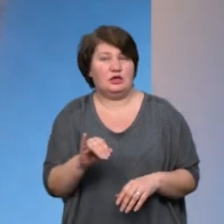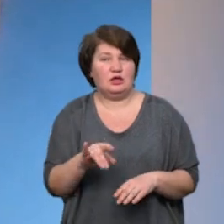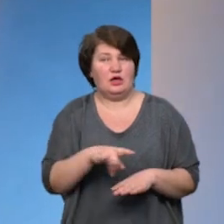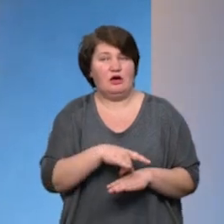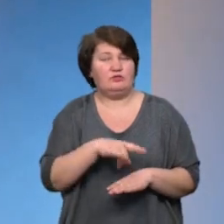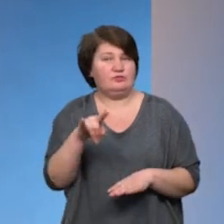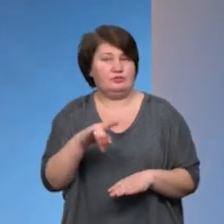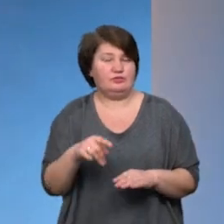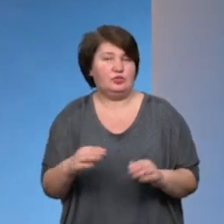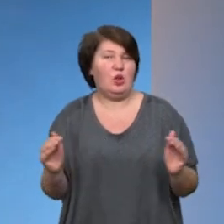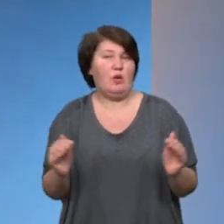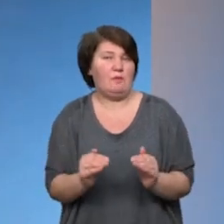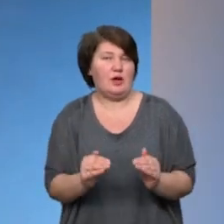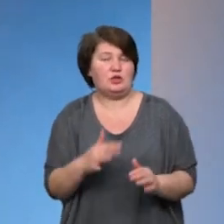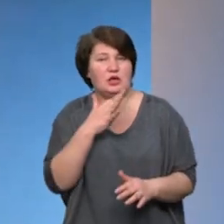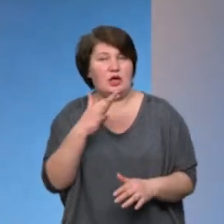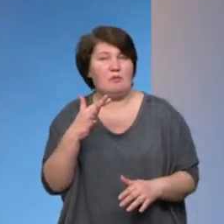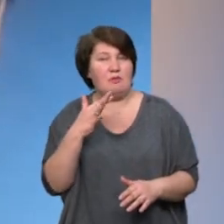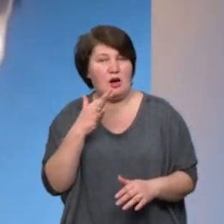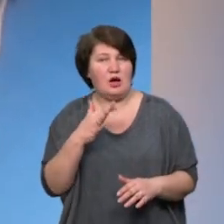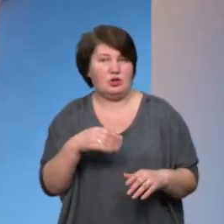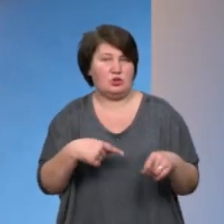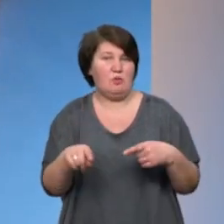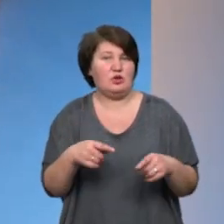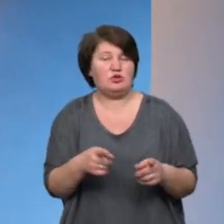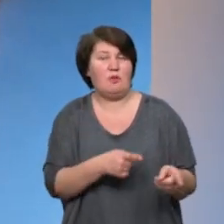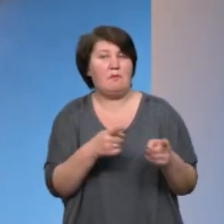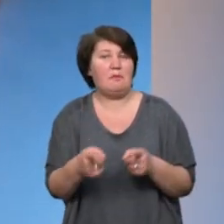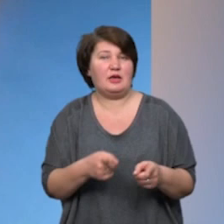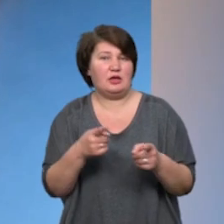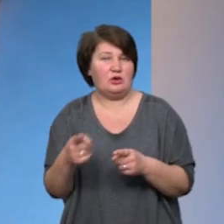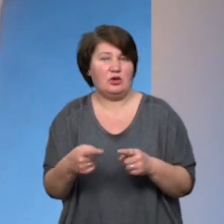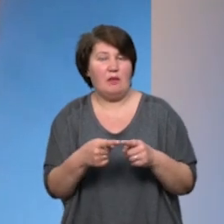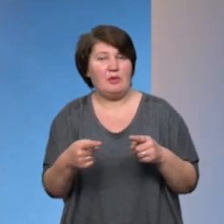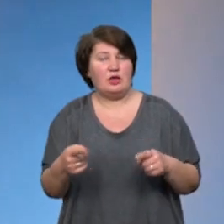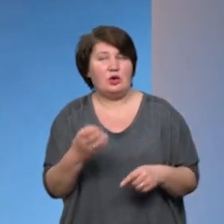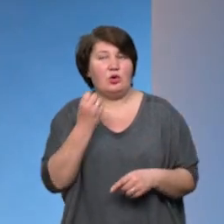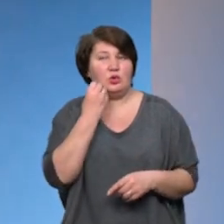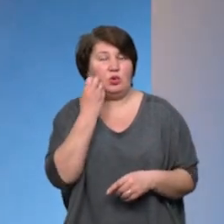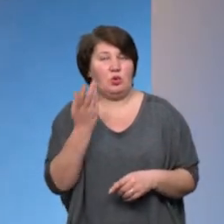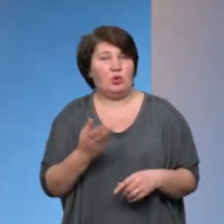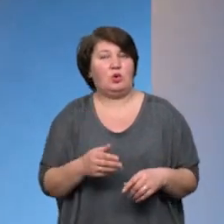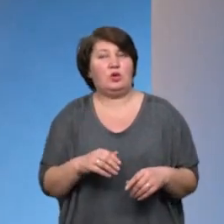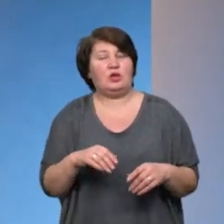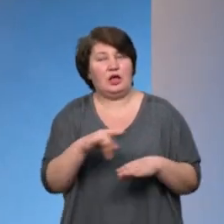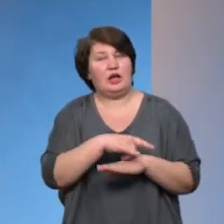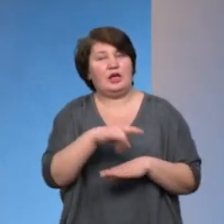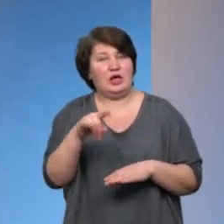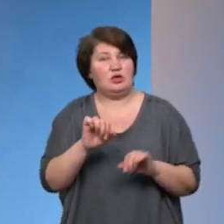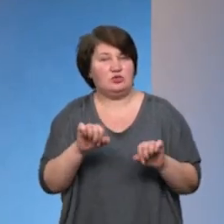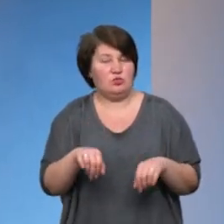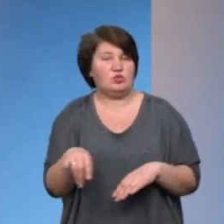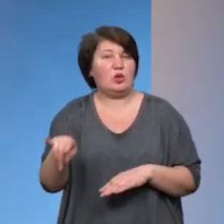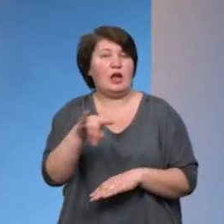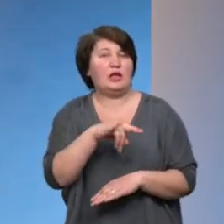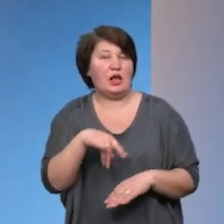обмежене. І тоді багато матчів, вони просто переносилися на період, коли літаки знову зможуть літати. А ось